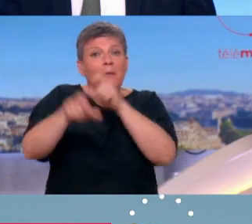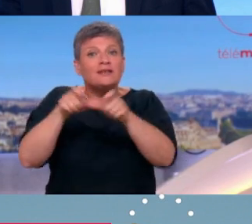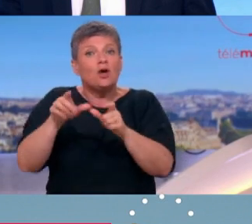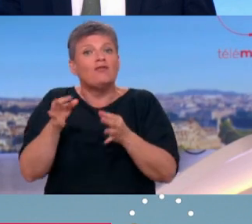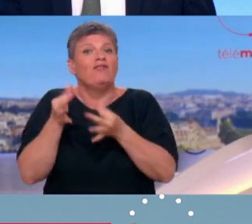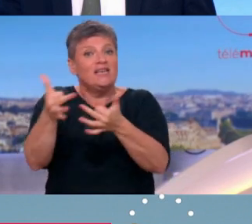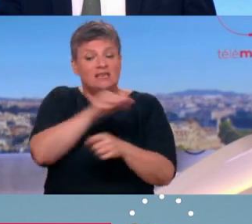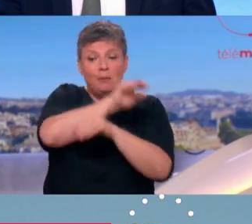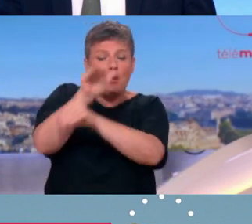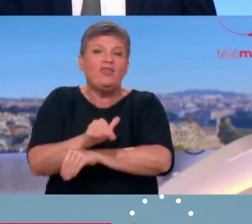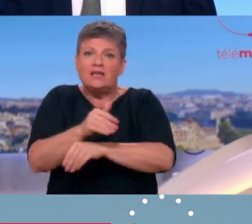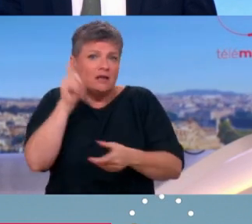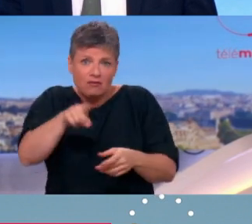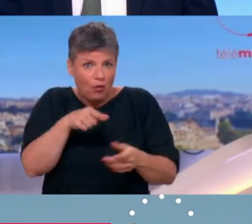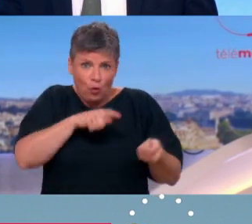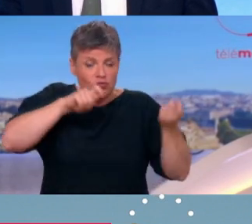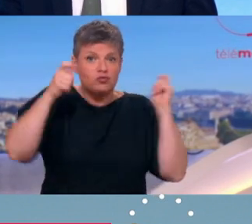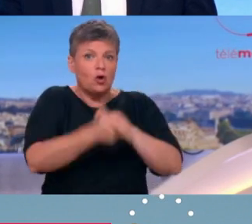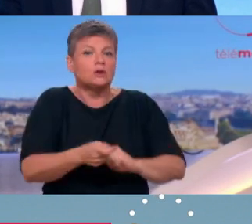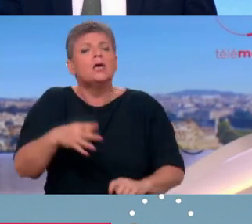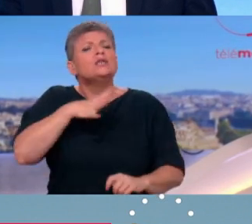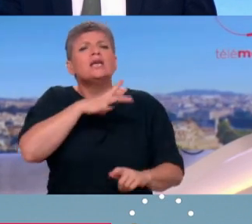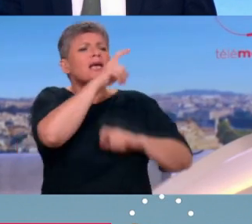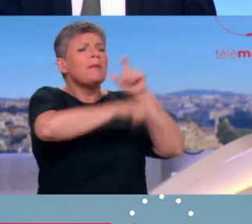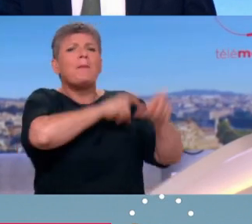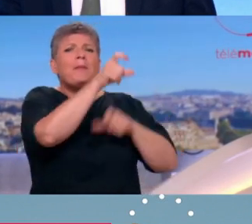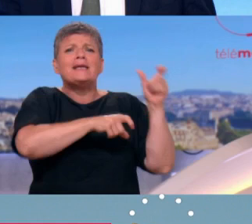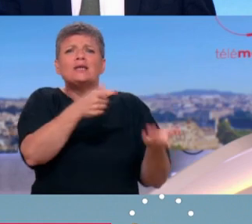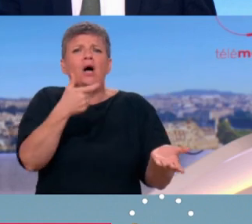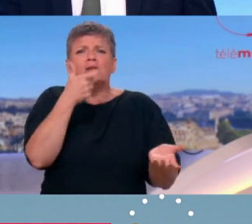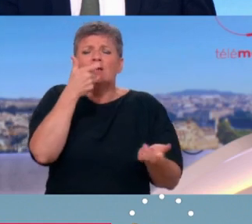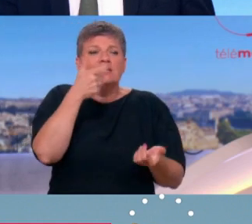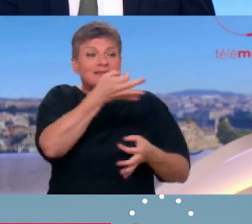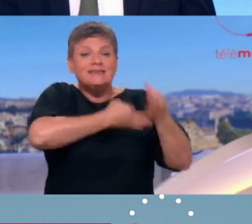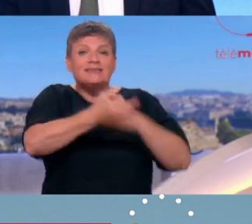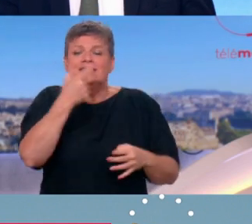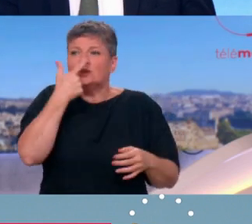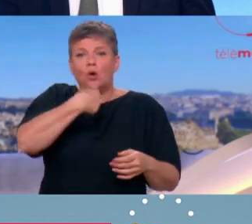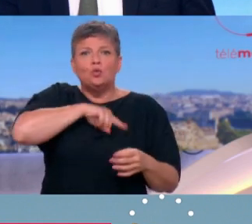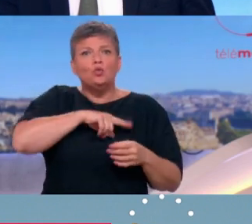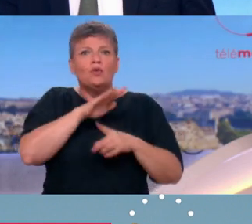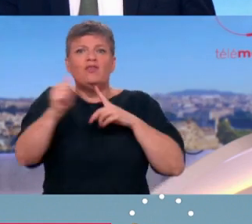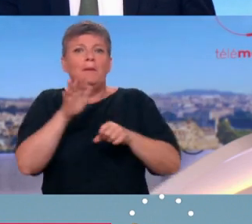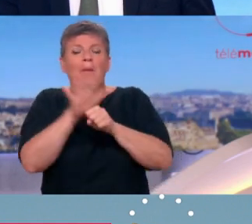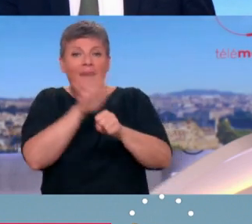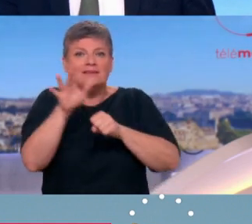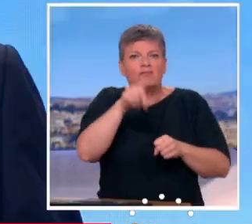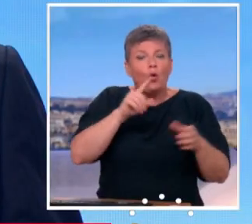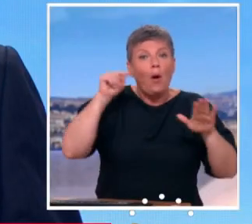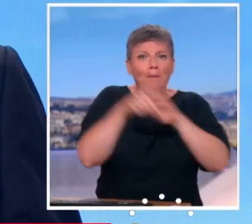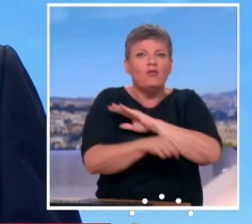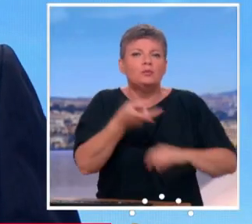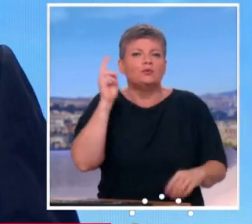des réformateurs de la 25e heure qui nous expliquent qu n'aurait même pas fait assez, qu'il faudrait aller plus loin. Et qu'est-ce que vous en dites ? La belle affaire. 18 milliards en 2030 ?